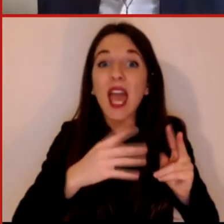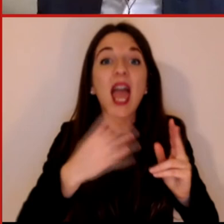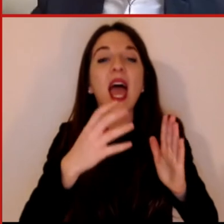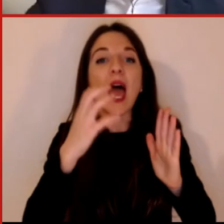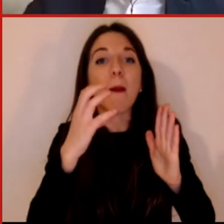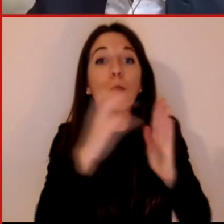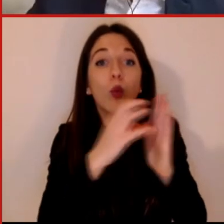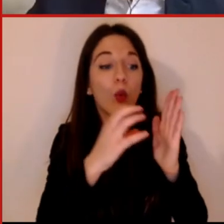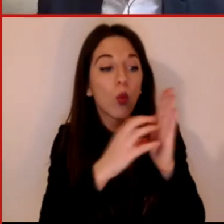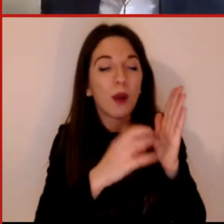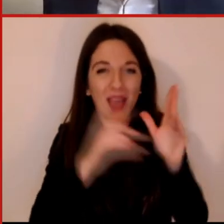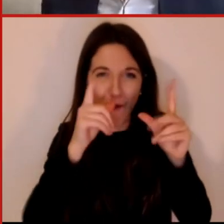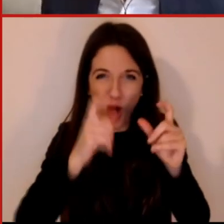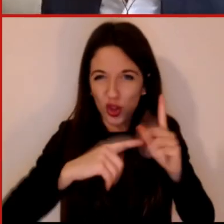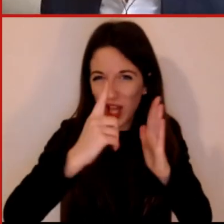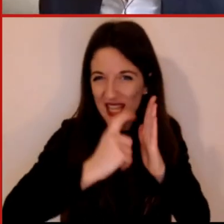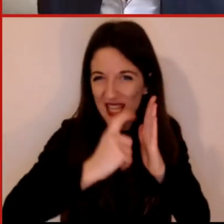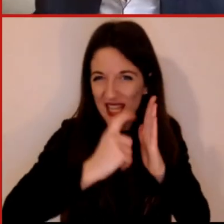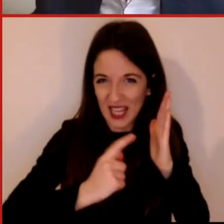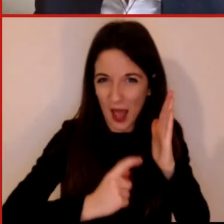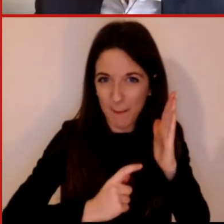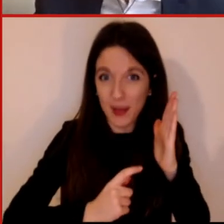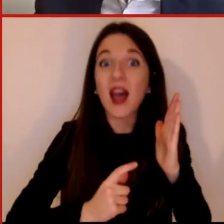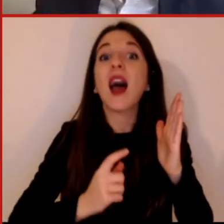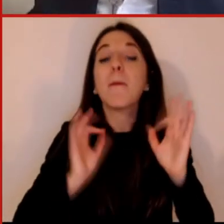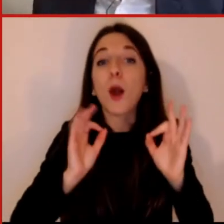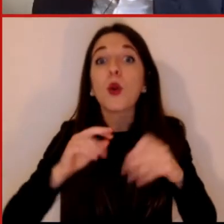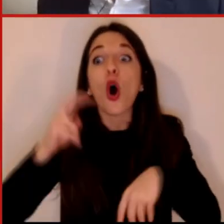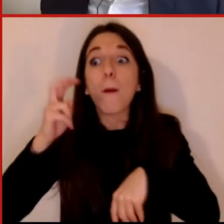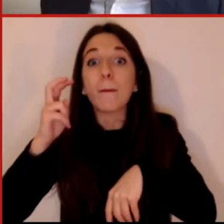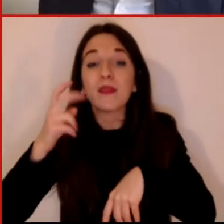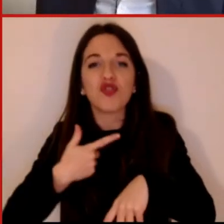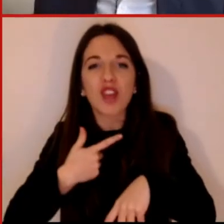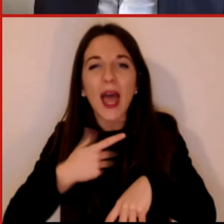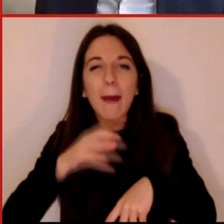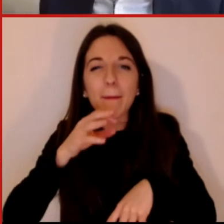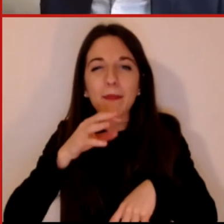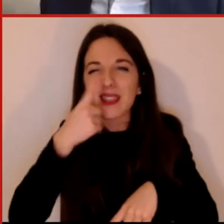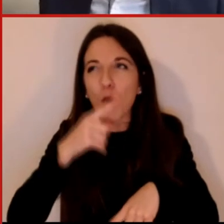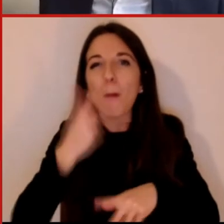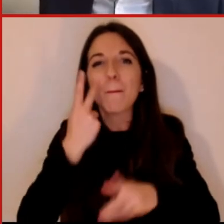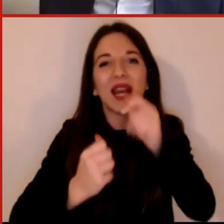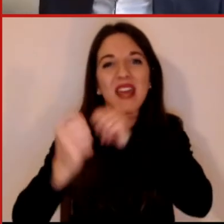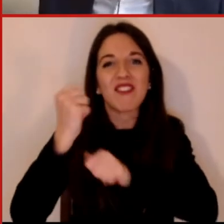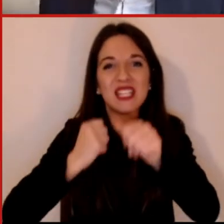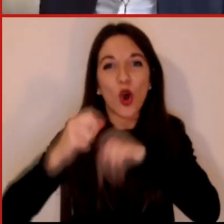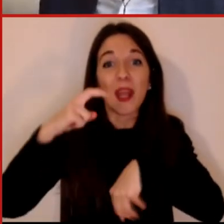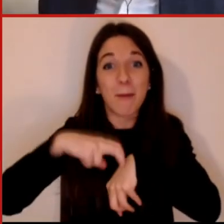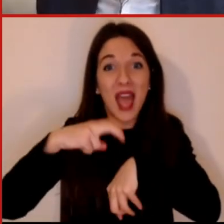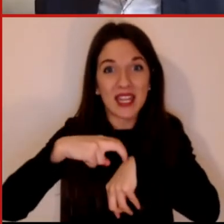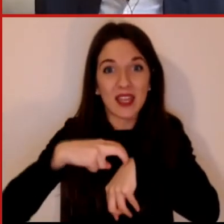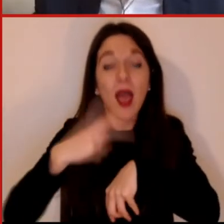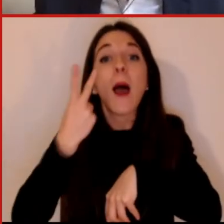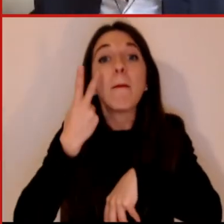che vengono usati sulle foto postate su Instagram sono un'indicazione per esempio di quella che può essere una patologia di tipo depressivo.